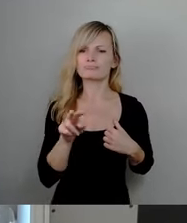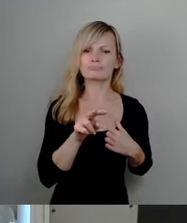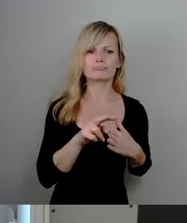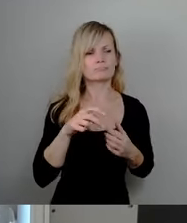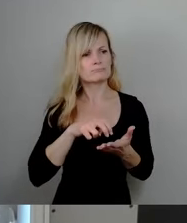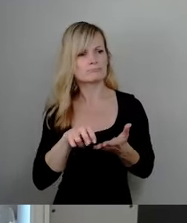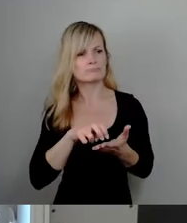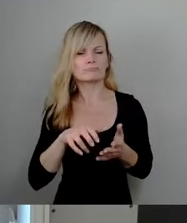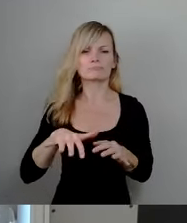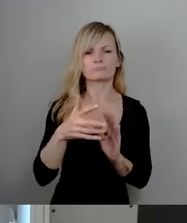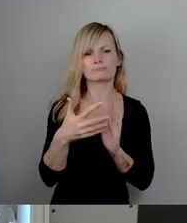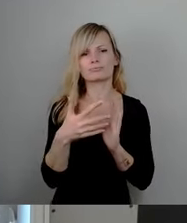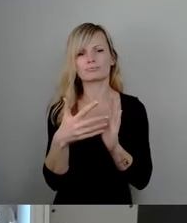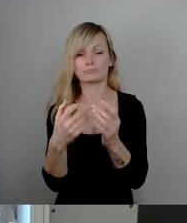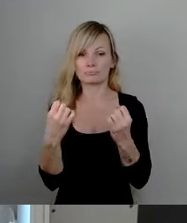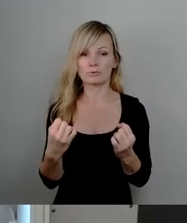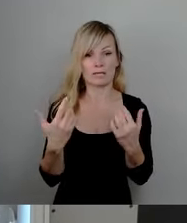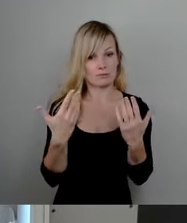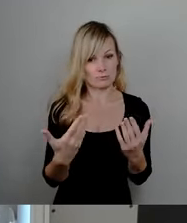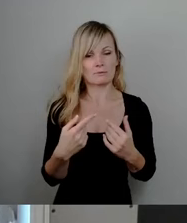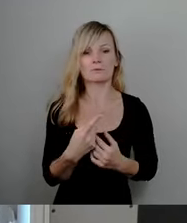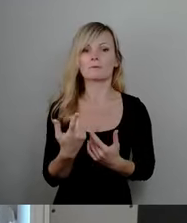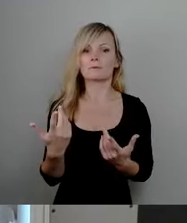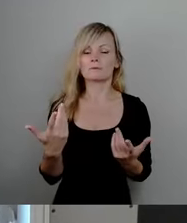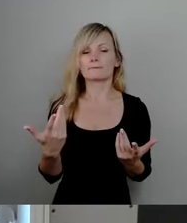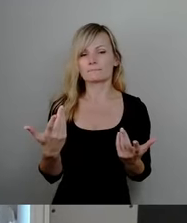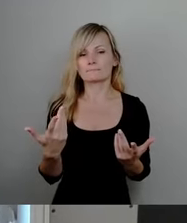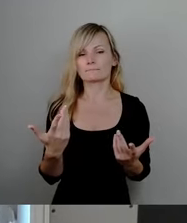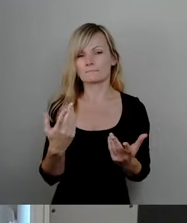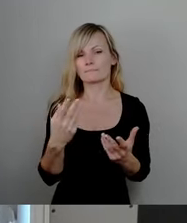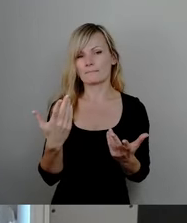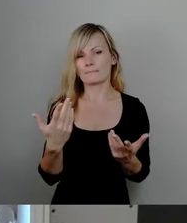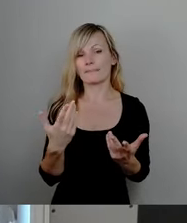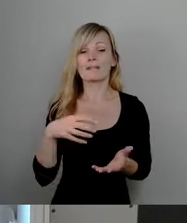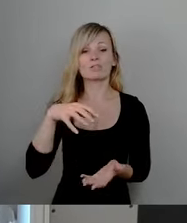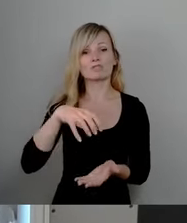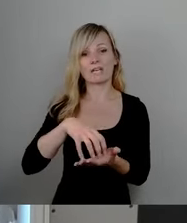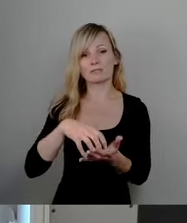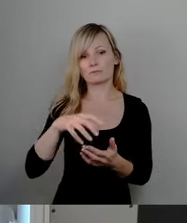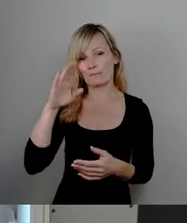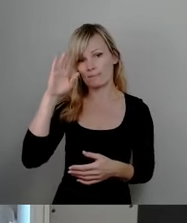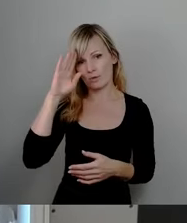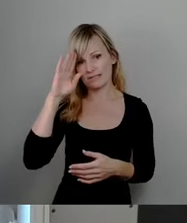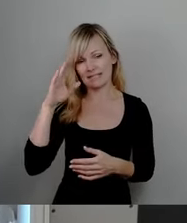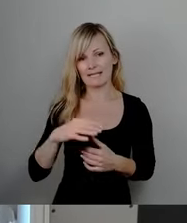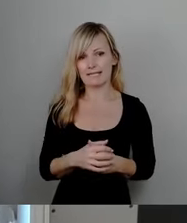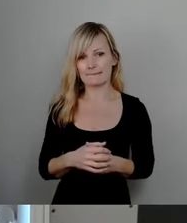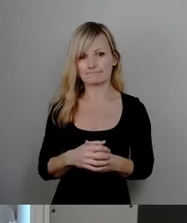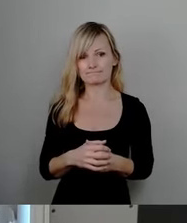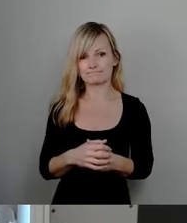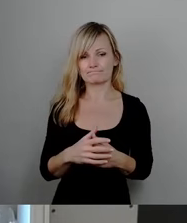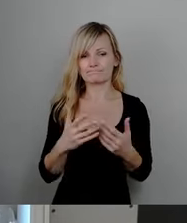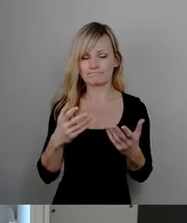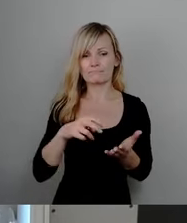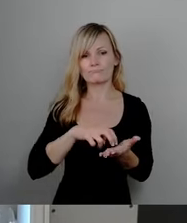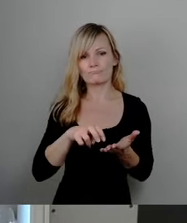den gemeindlichen Vollzugsdienst, also unserer städtischen Polizei, nicht zu der